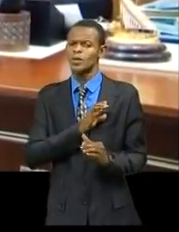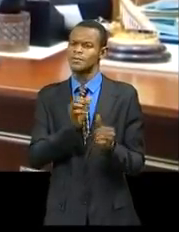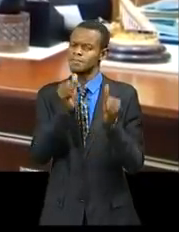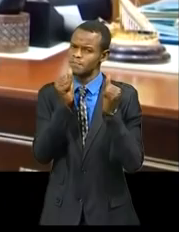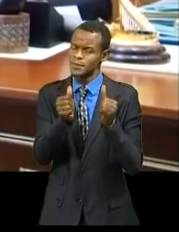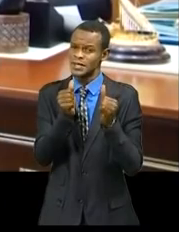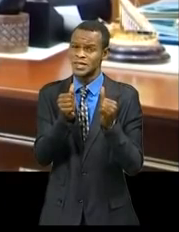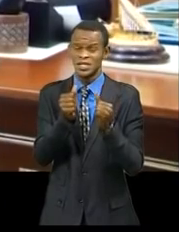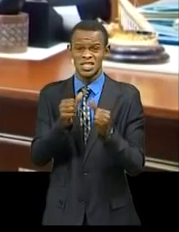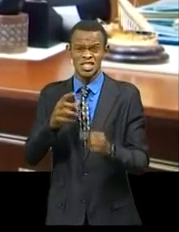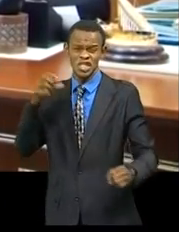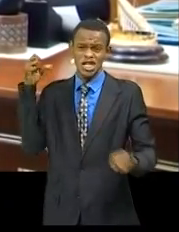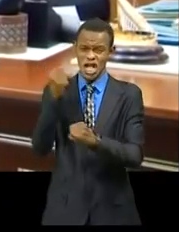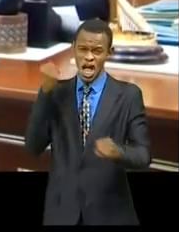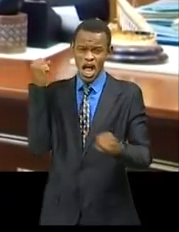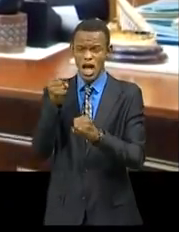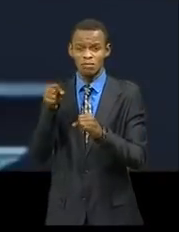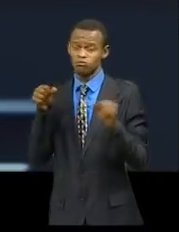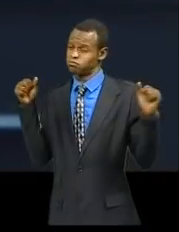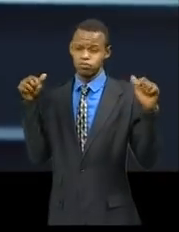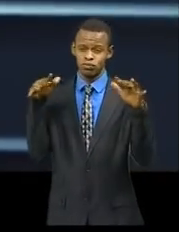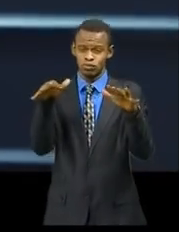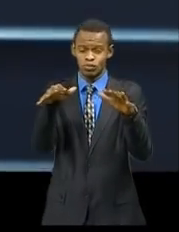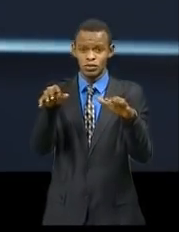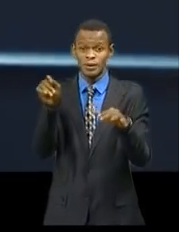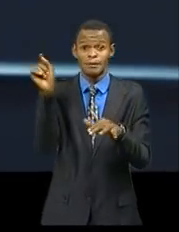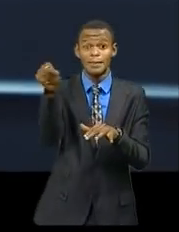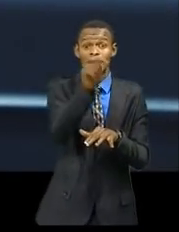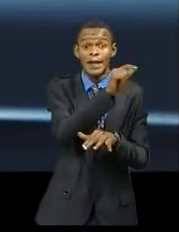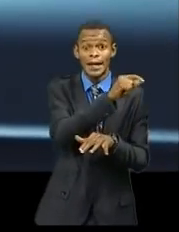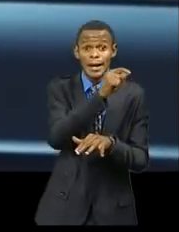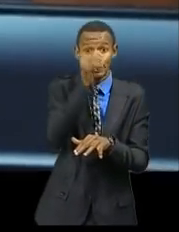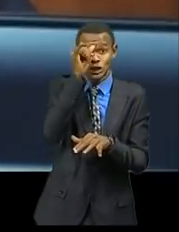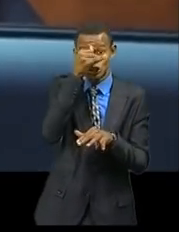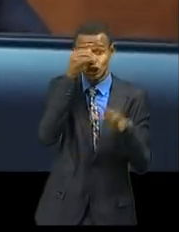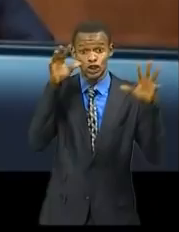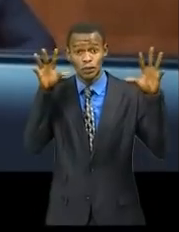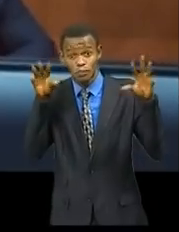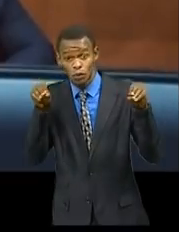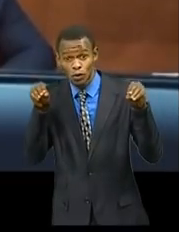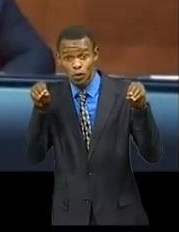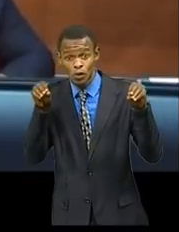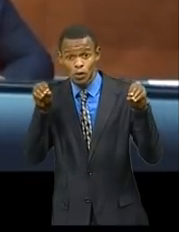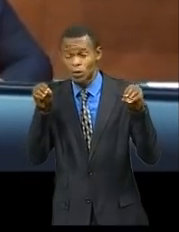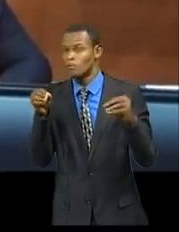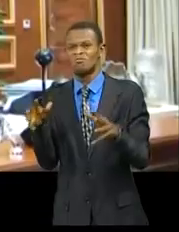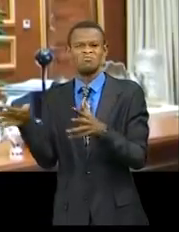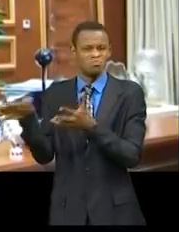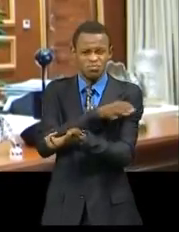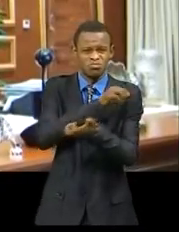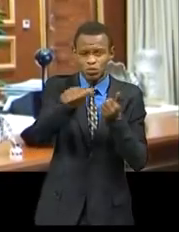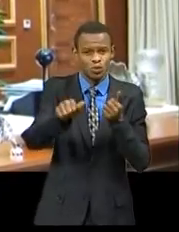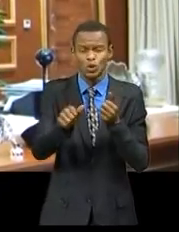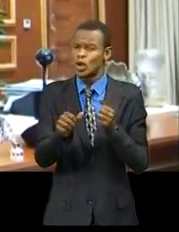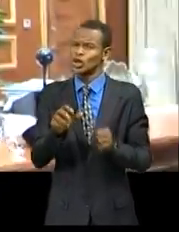violence et de vandalisme à l'endroit des personnes et de biens de communautés indo-pakistanaises installées en République